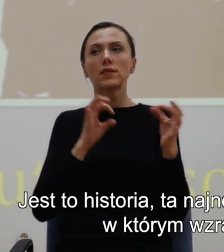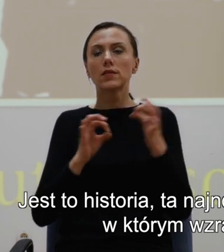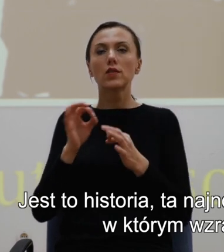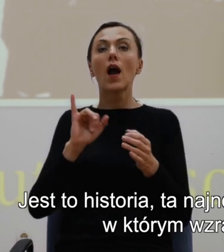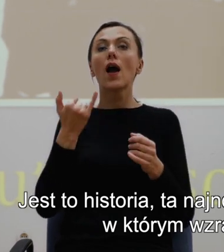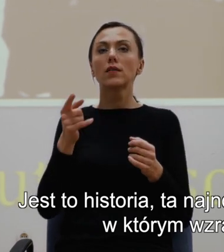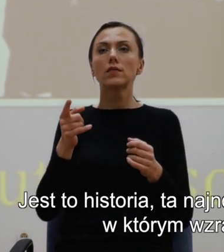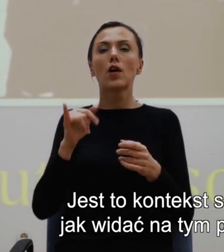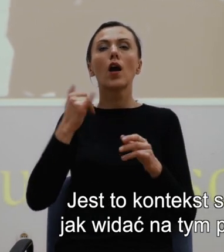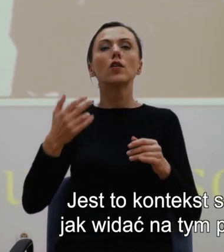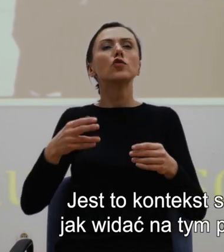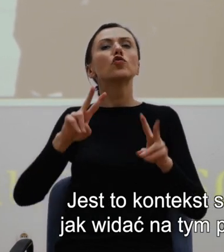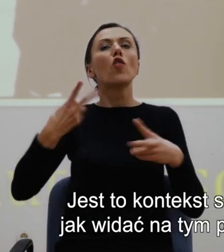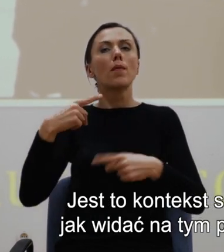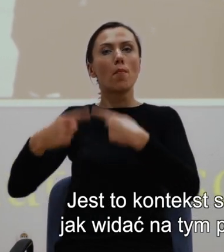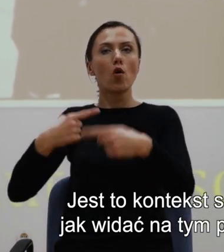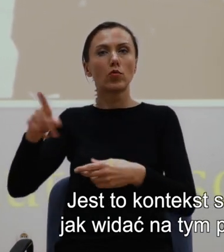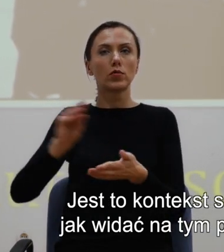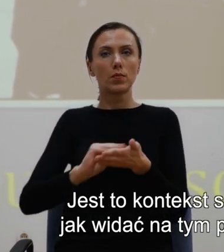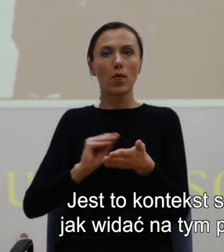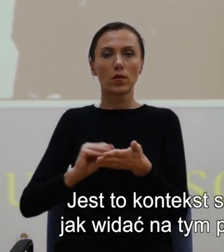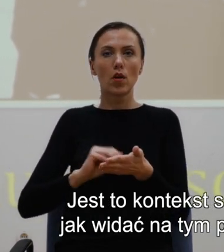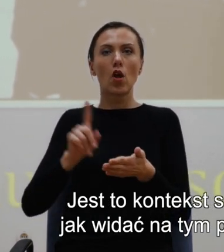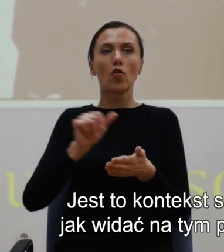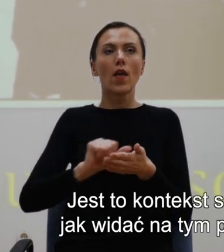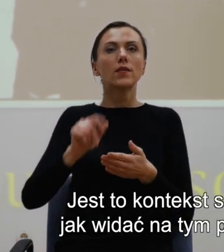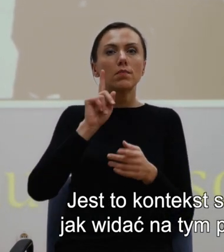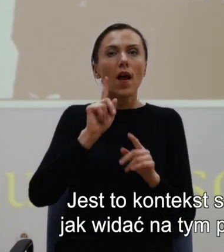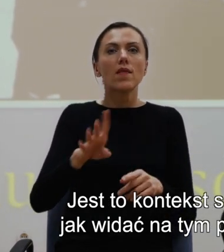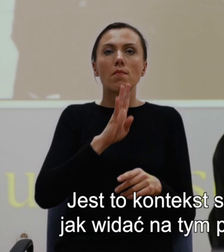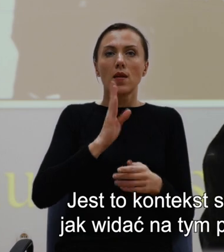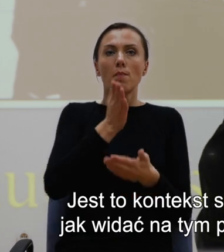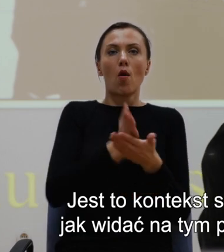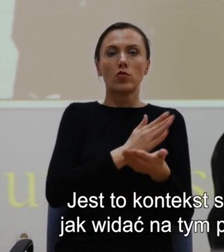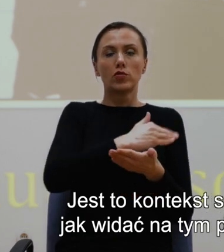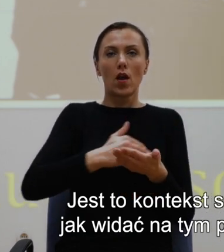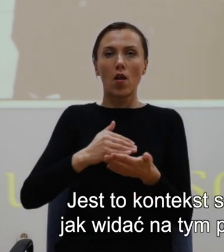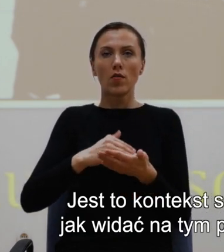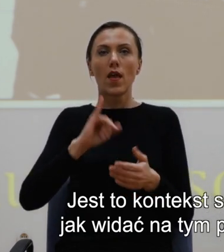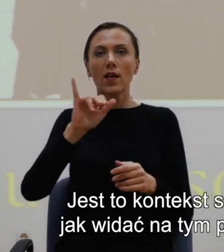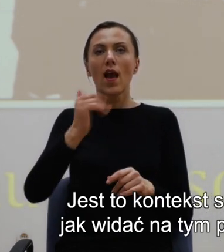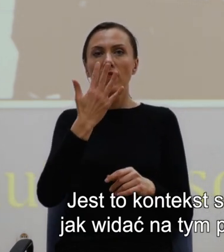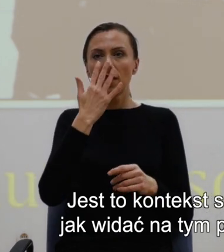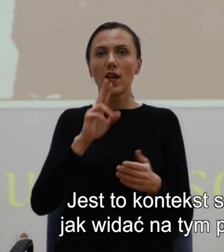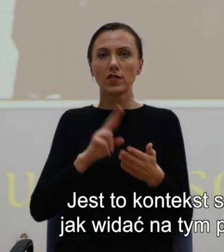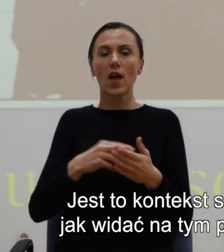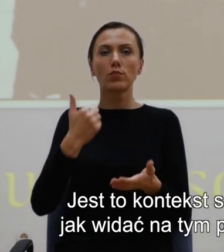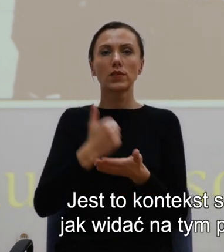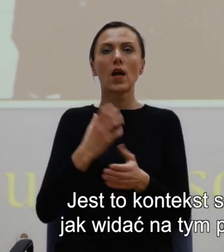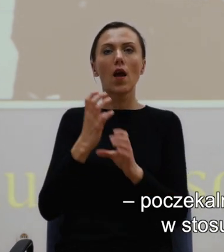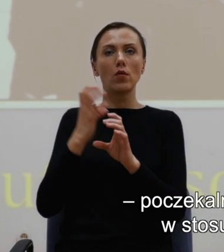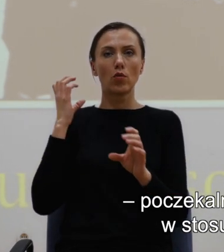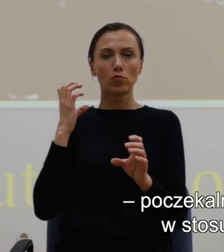o których zaraz będę mówił, jest to kontekst segregowanej Ameryki. Ameryki, w której, tak jak widać na tym przystanku autobusowym w północnej Karolinie,